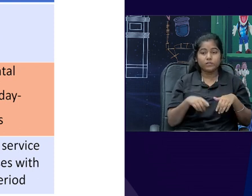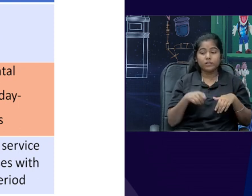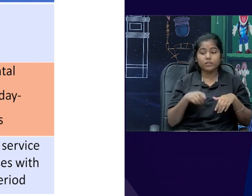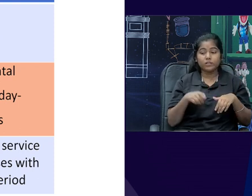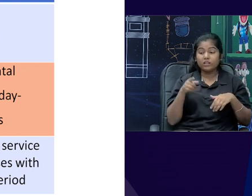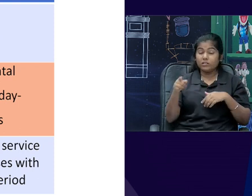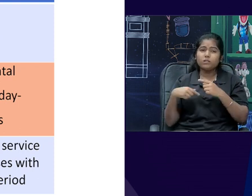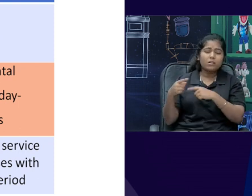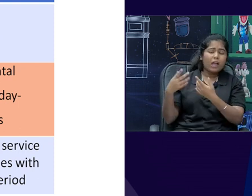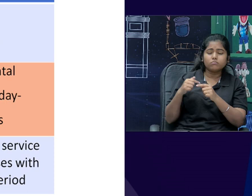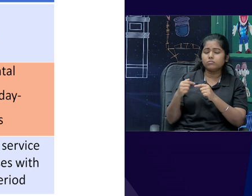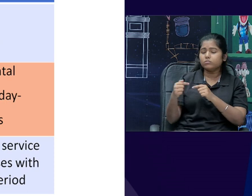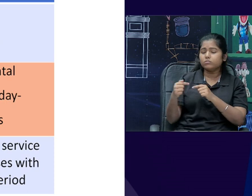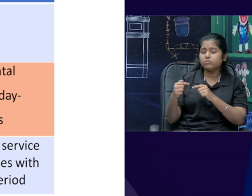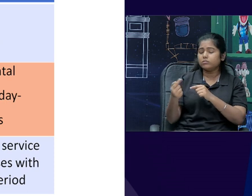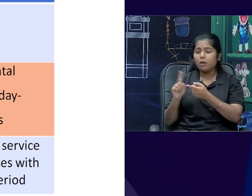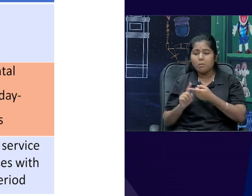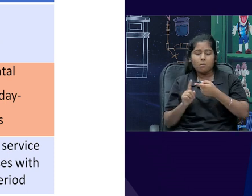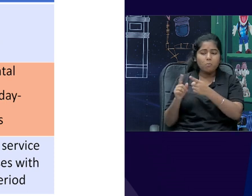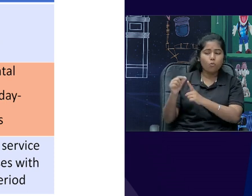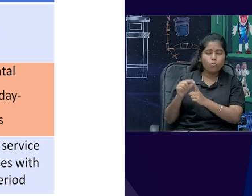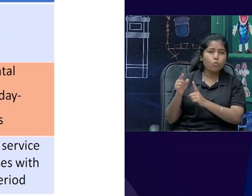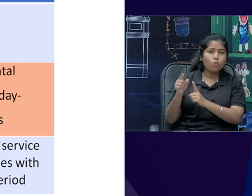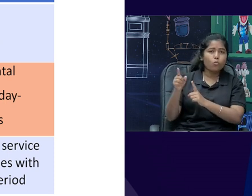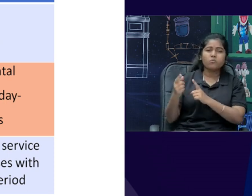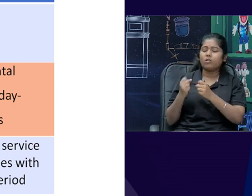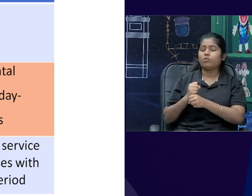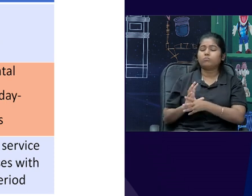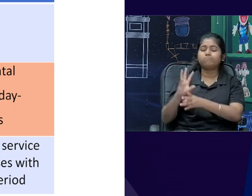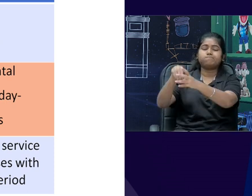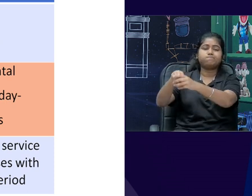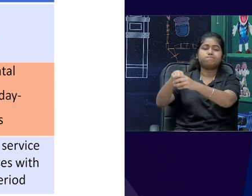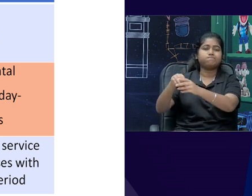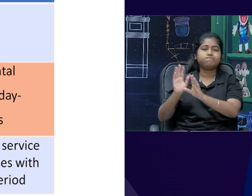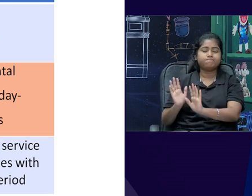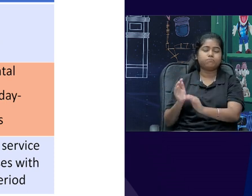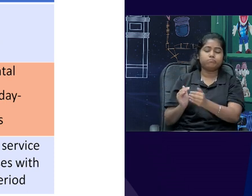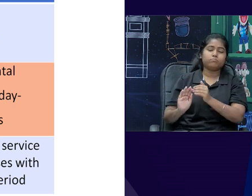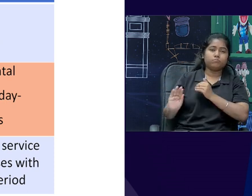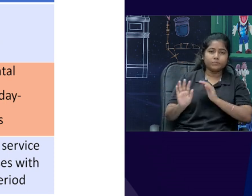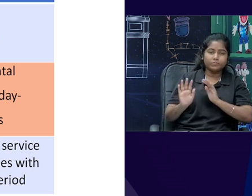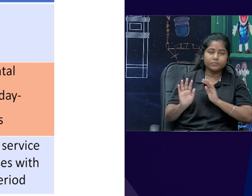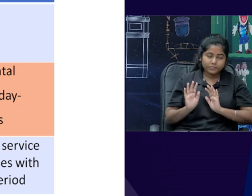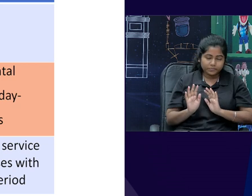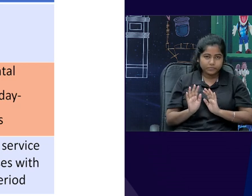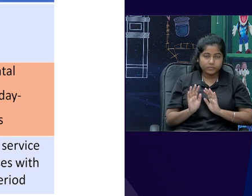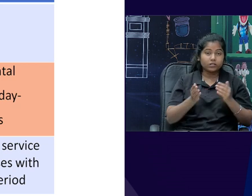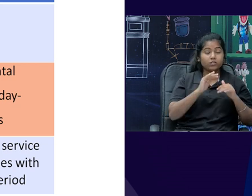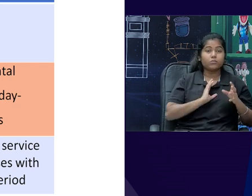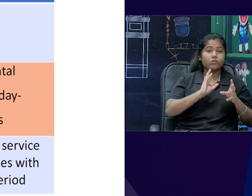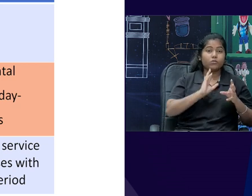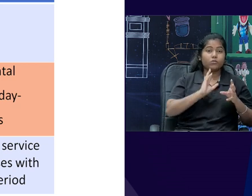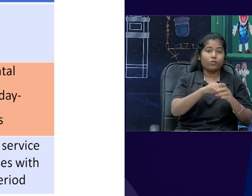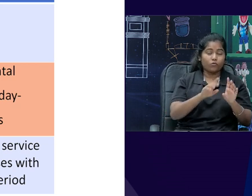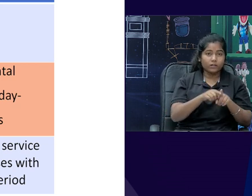day to day affairs, so, where are departmental undertakings suitable, in defense, in public utilities like